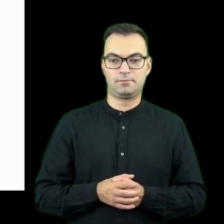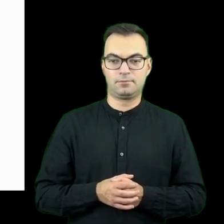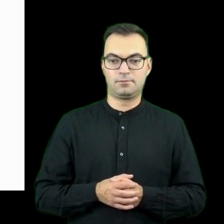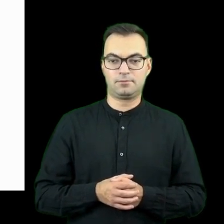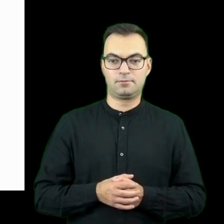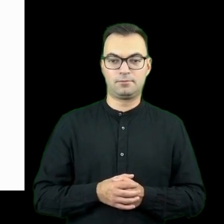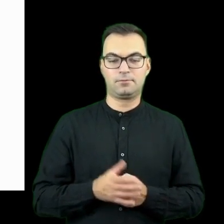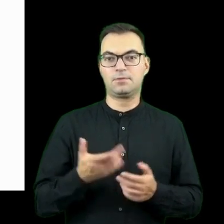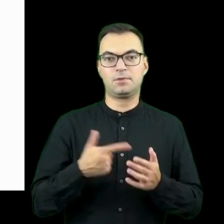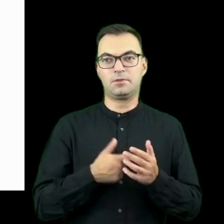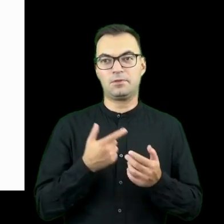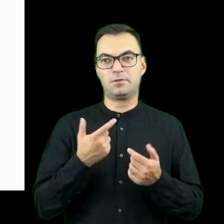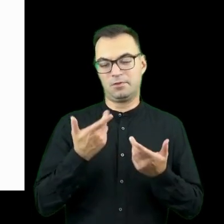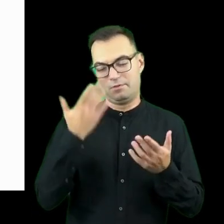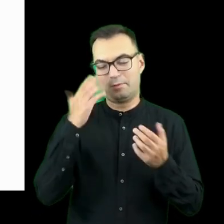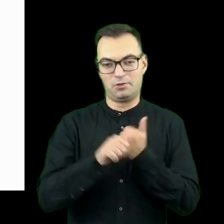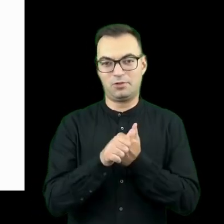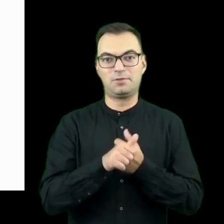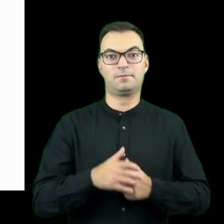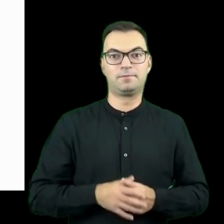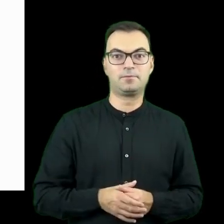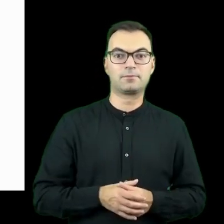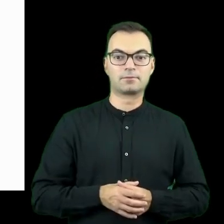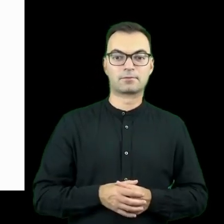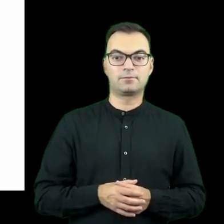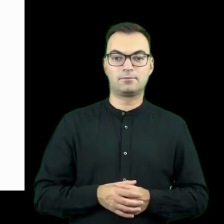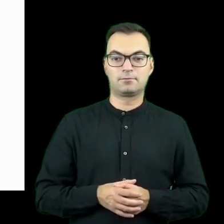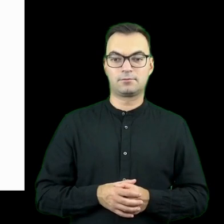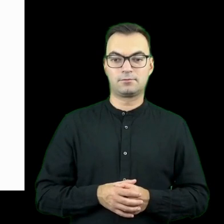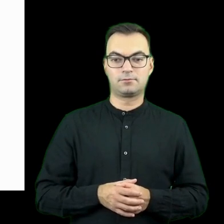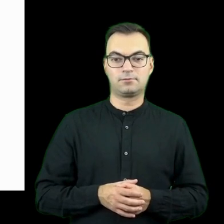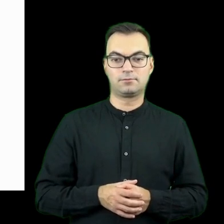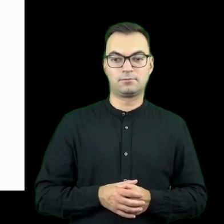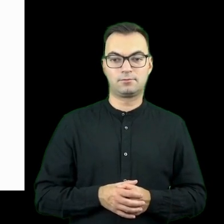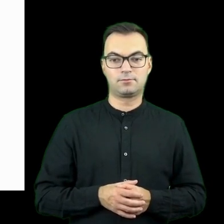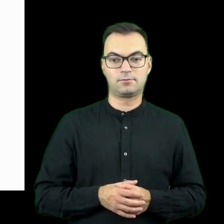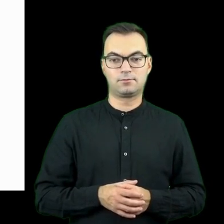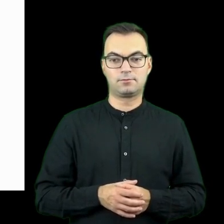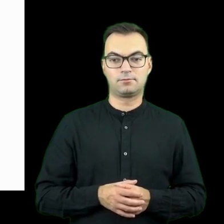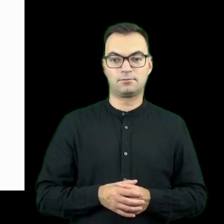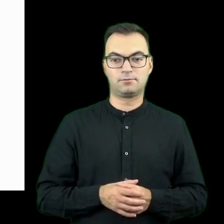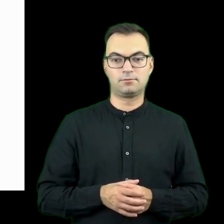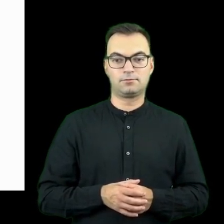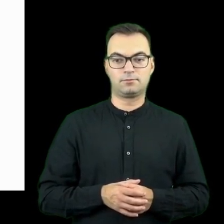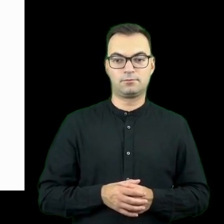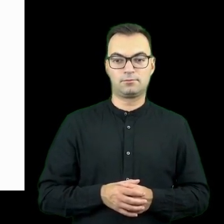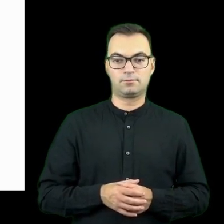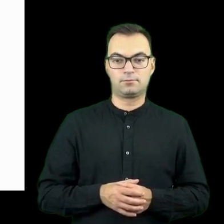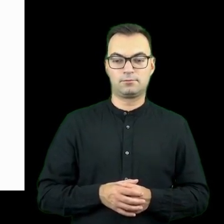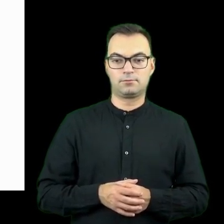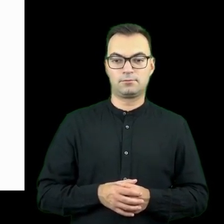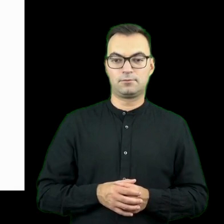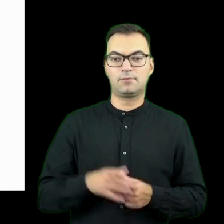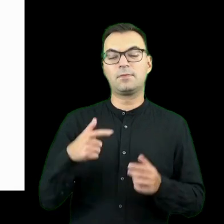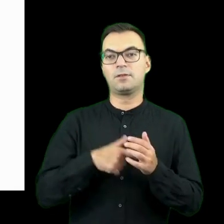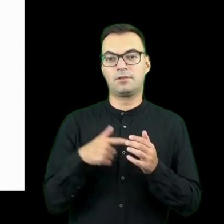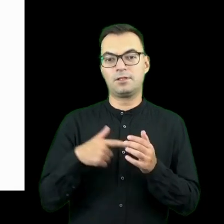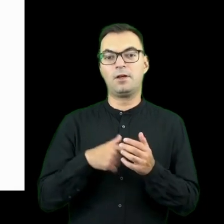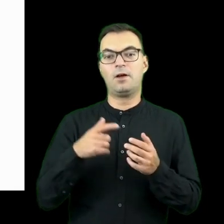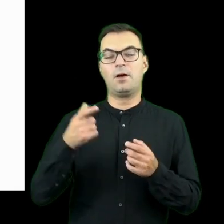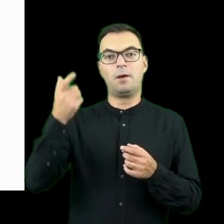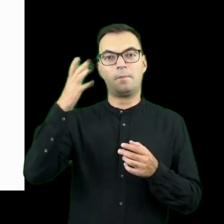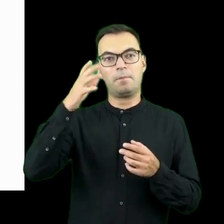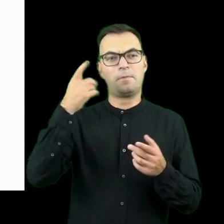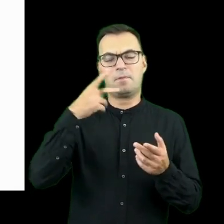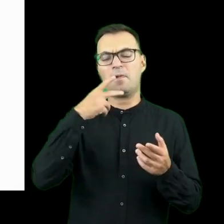utrudniające kontakt. Pytanie się, że to jest dosyć rzeczywiste. I twórcy, osoby, które to dosyć czy jakiś problem sobie